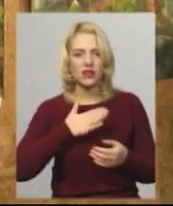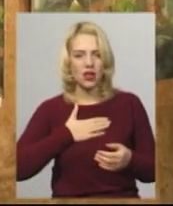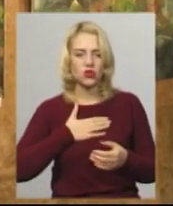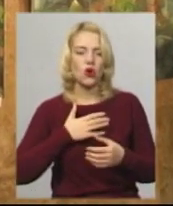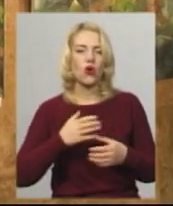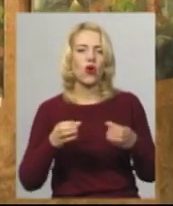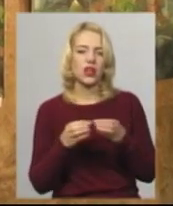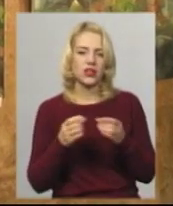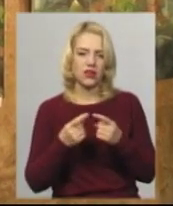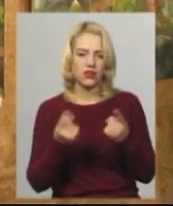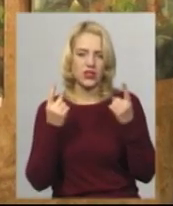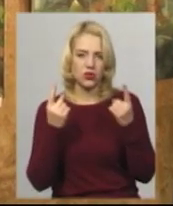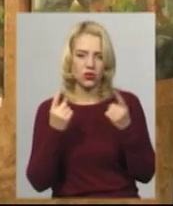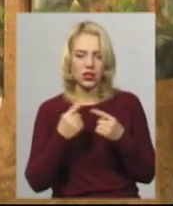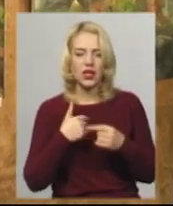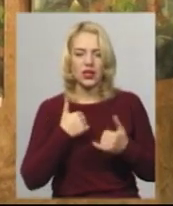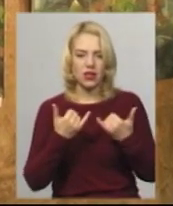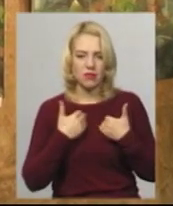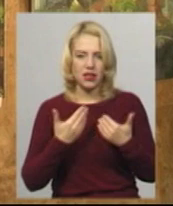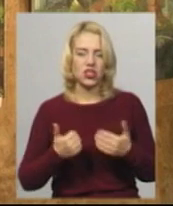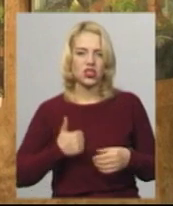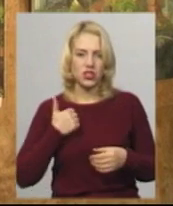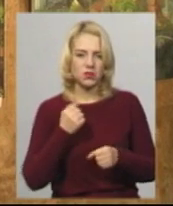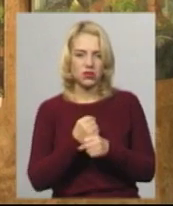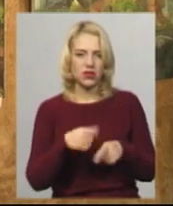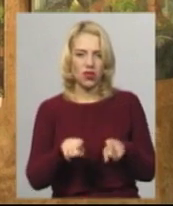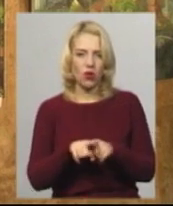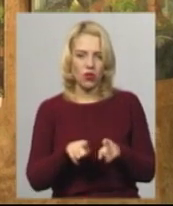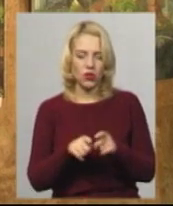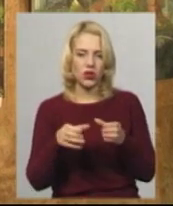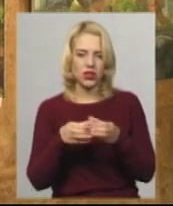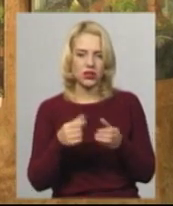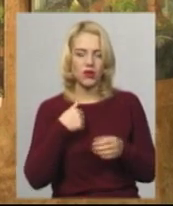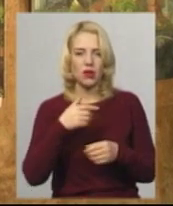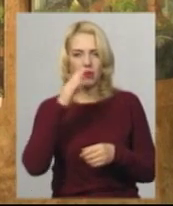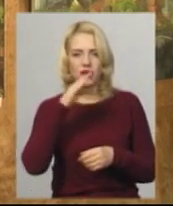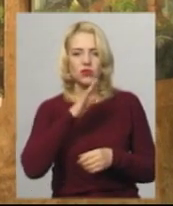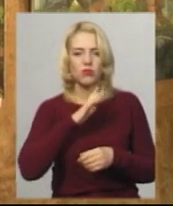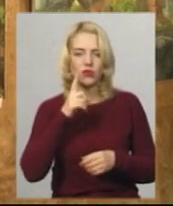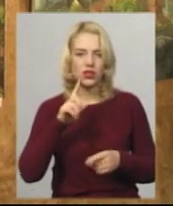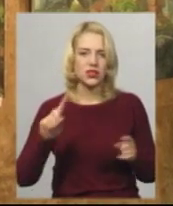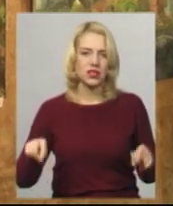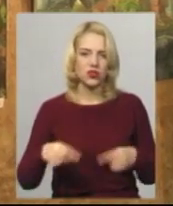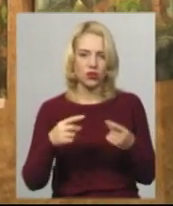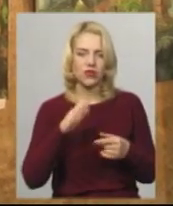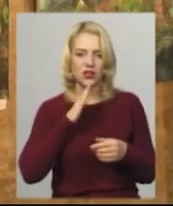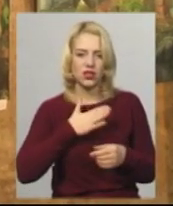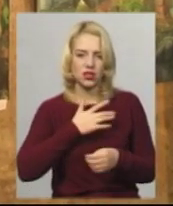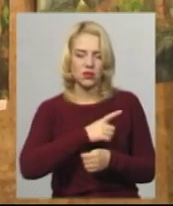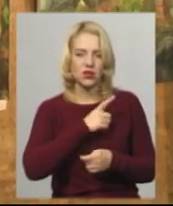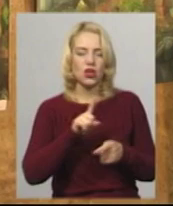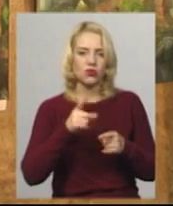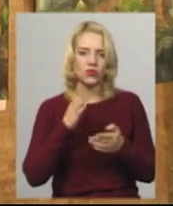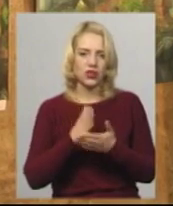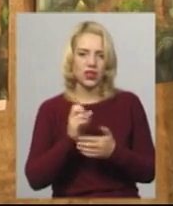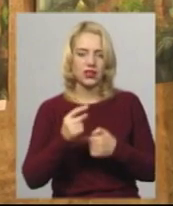рахую, що для мене честь працювати в такому колективі. Мій батько був одним із засновників наших майстерень, тому йде династія, як